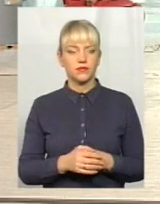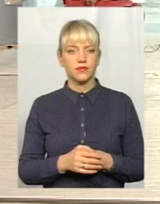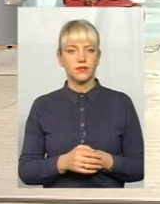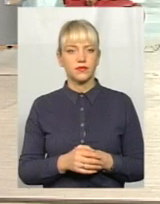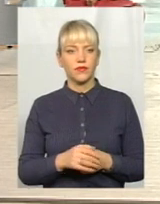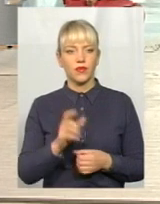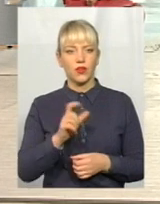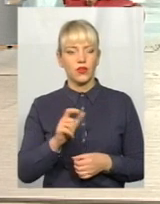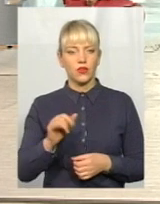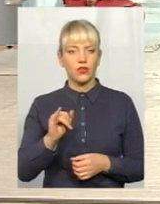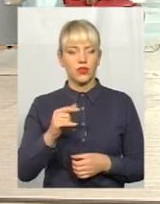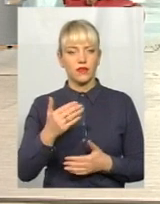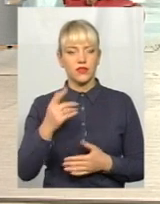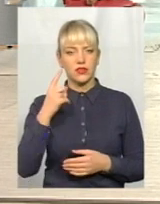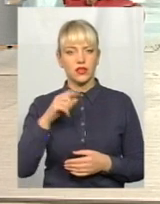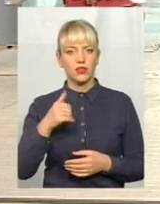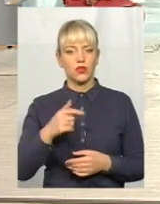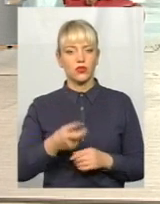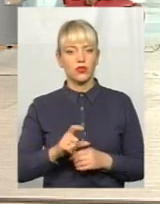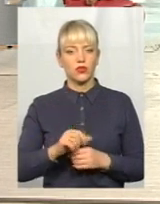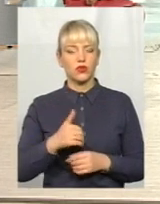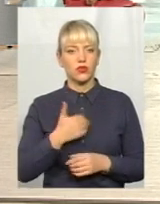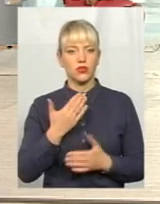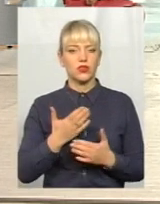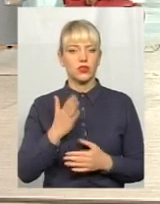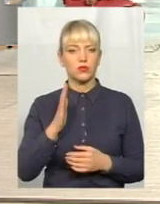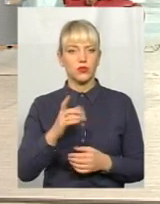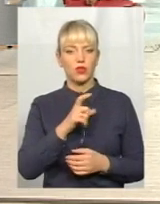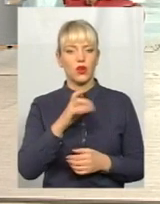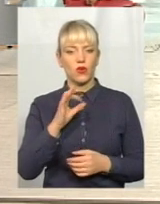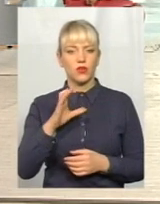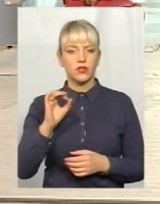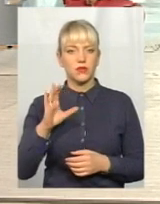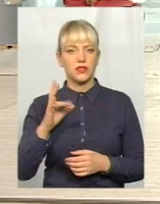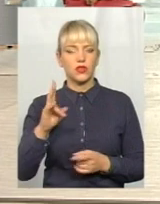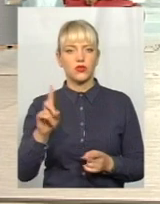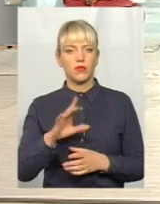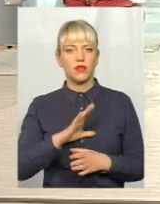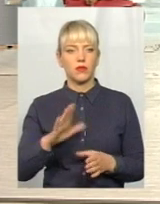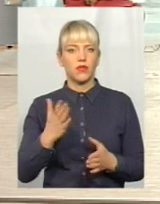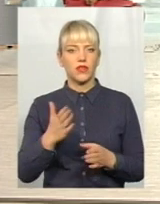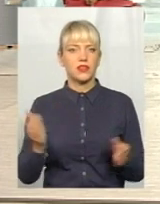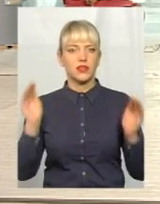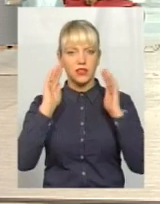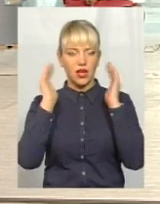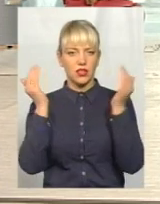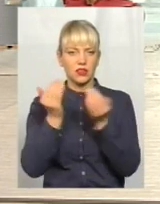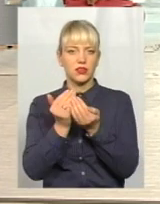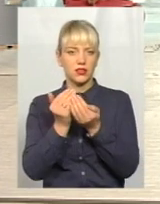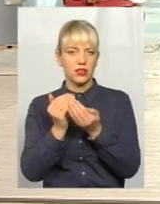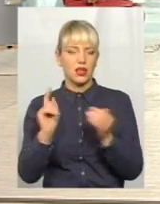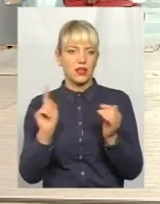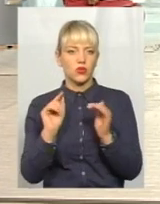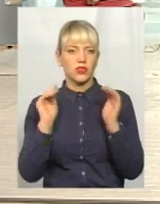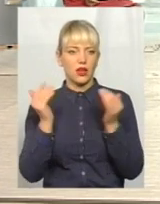гинути. І, ви знаєте, дуже хочеться, якщо б взятий поспит, щоб він не був якийсь закритий, якогось